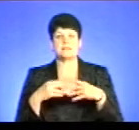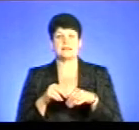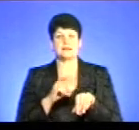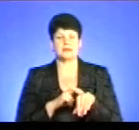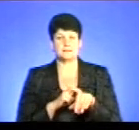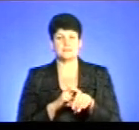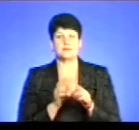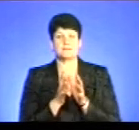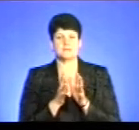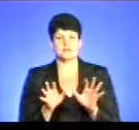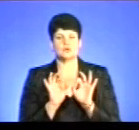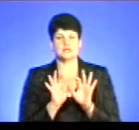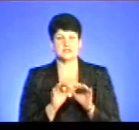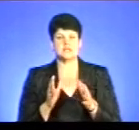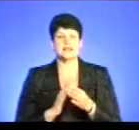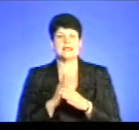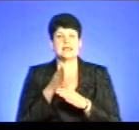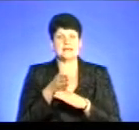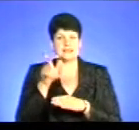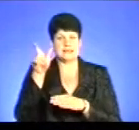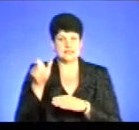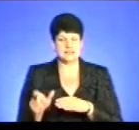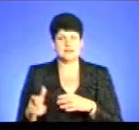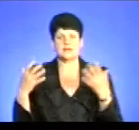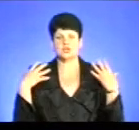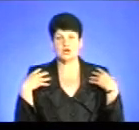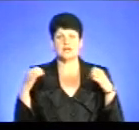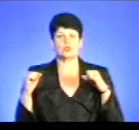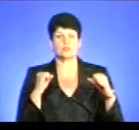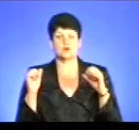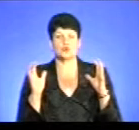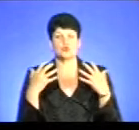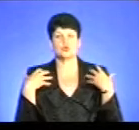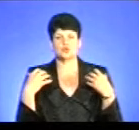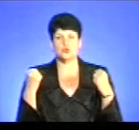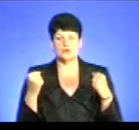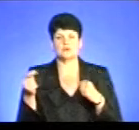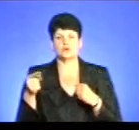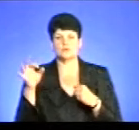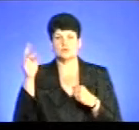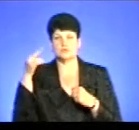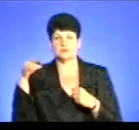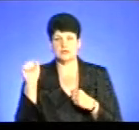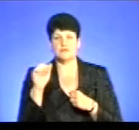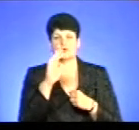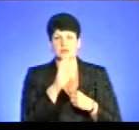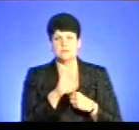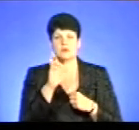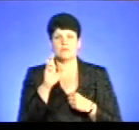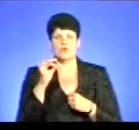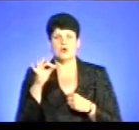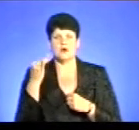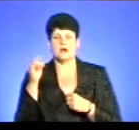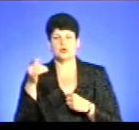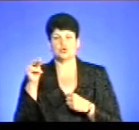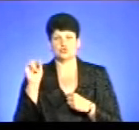Більше розкаже гість студії. Поряд зі мною – начальник управління охорони здоров'я Тернопільської обласної державної адміністрації Володимир Богичук. Доброго